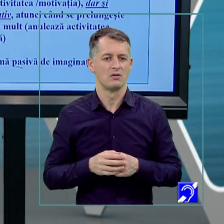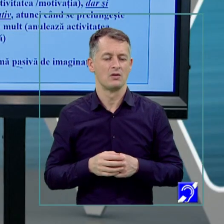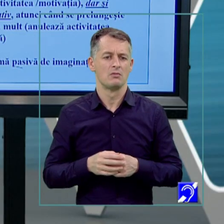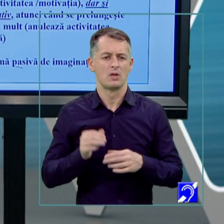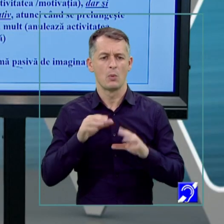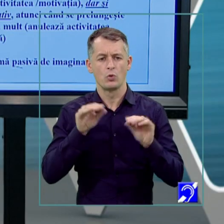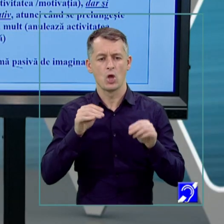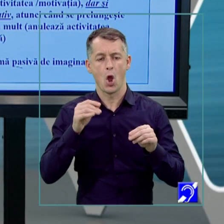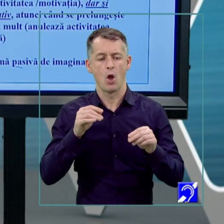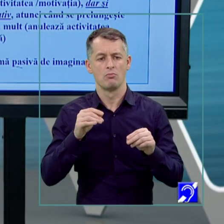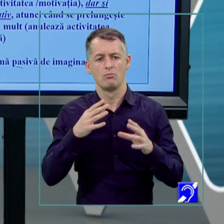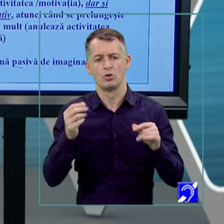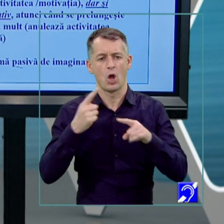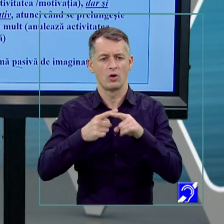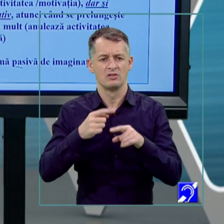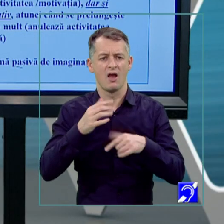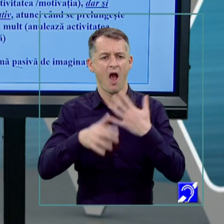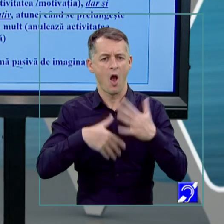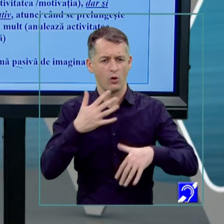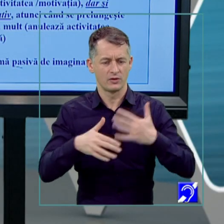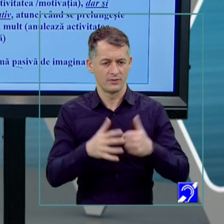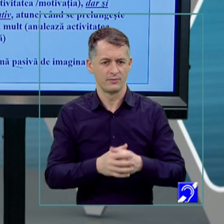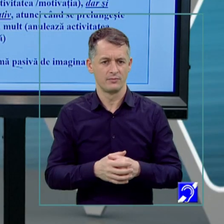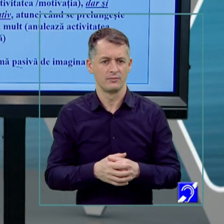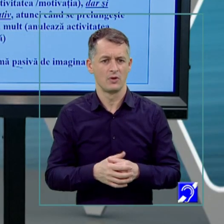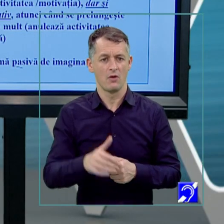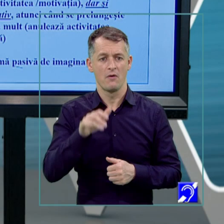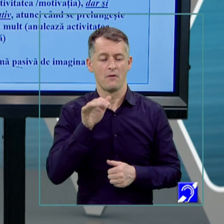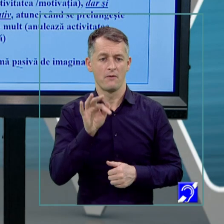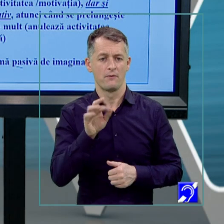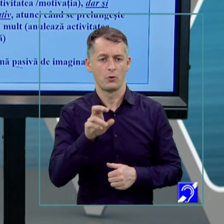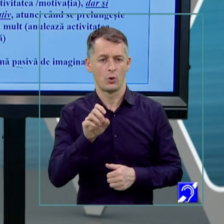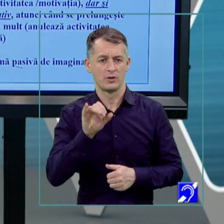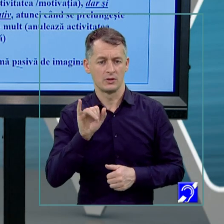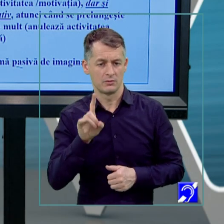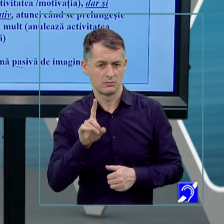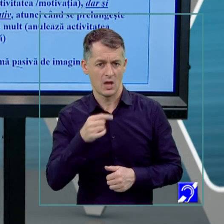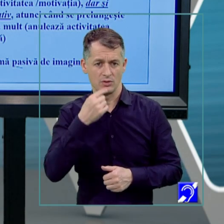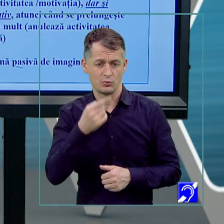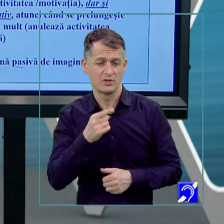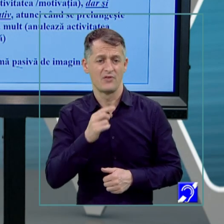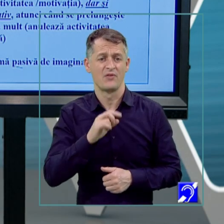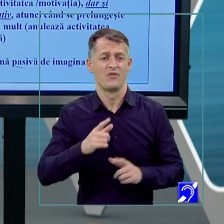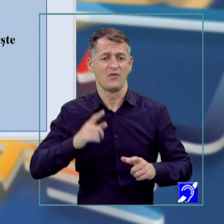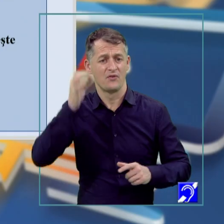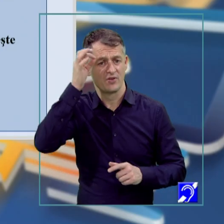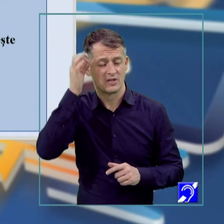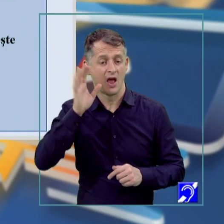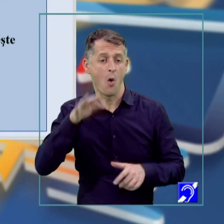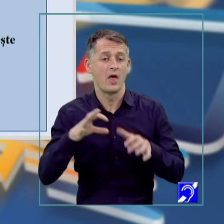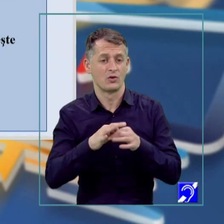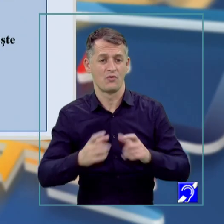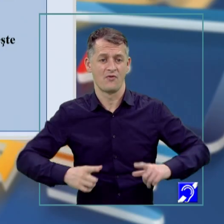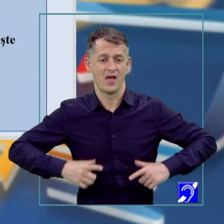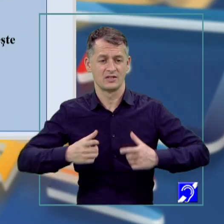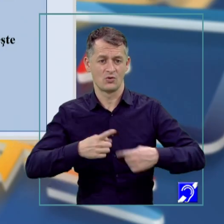Zigmund Freud a fost cel care a susținut acest lucru și de asemenea a susținut faptul că visele au legătură cu viața noastră reală, cu gândurile